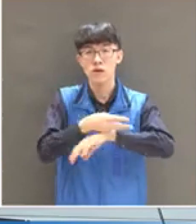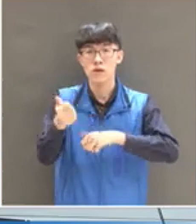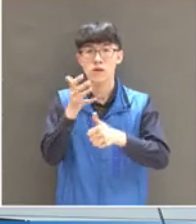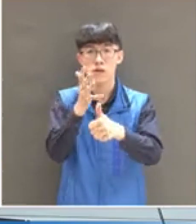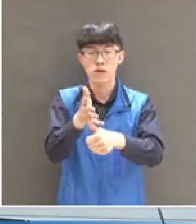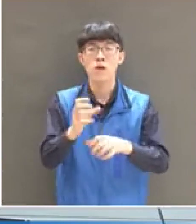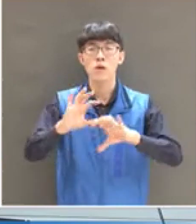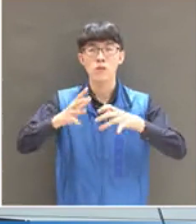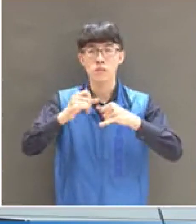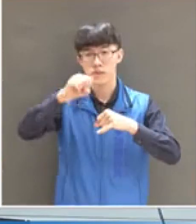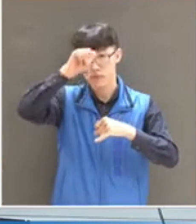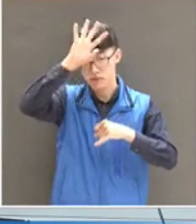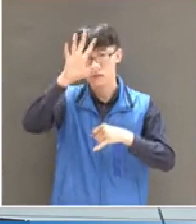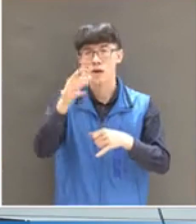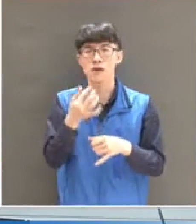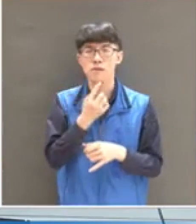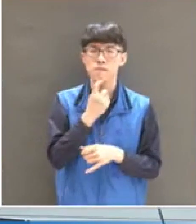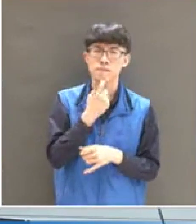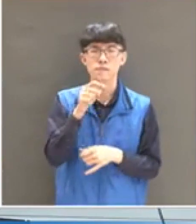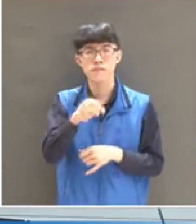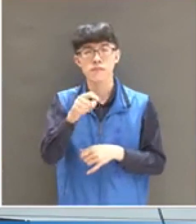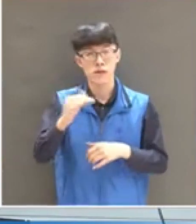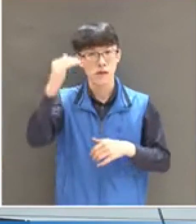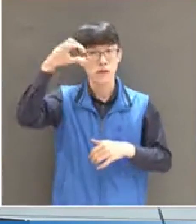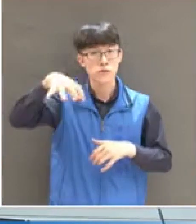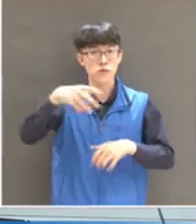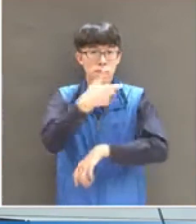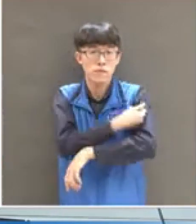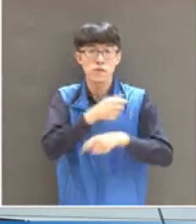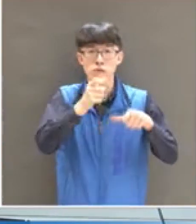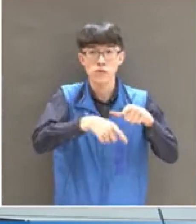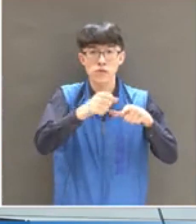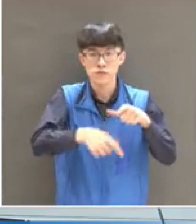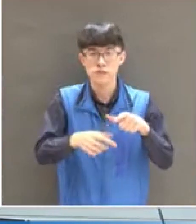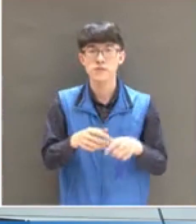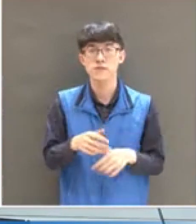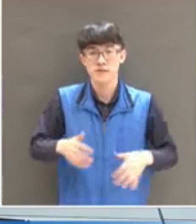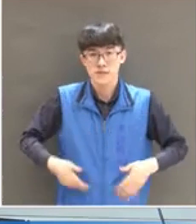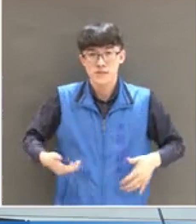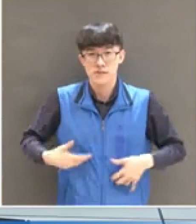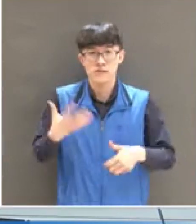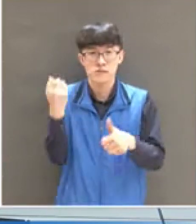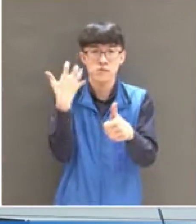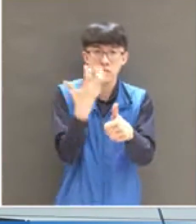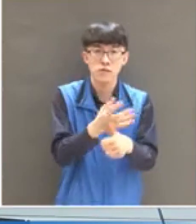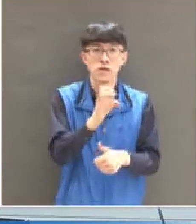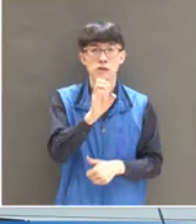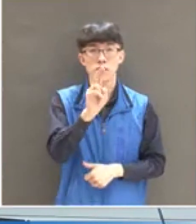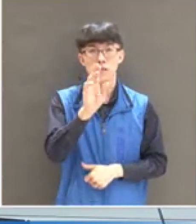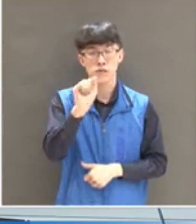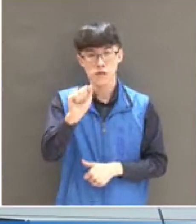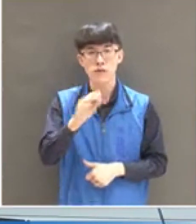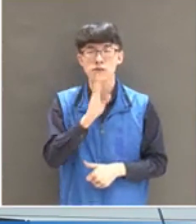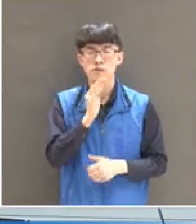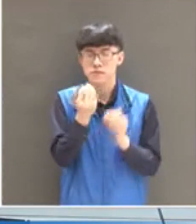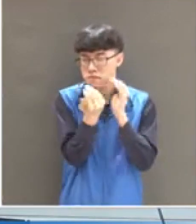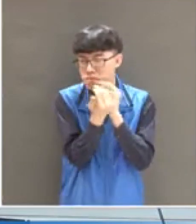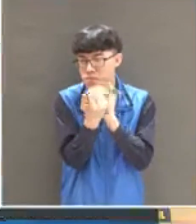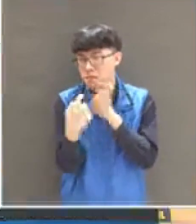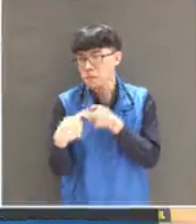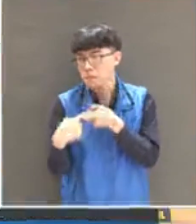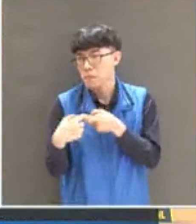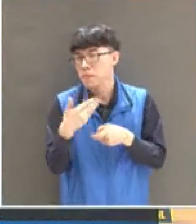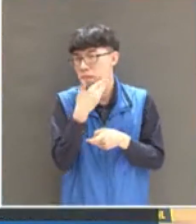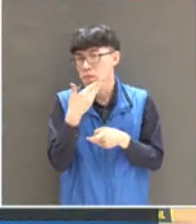國民黨質疑高端通過EUA黑箱作業主席江啟臣到北檢按鈴申告失職官員市長您怎麼看